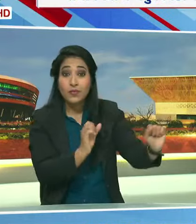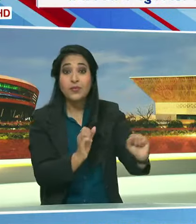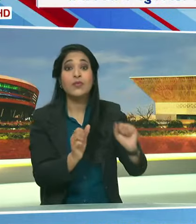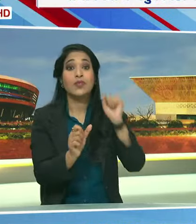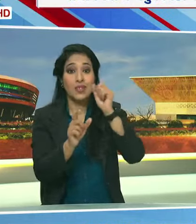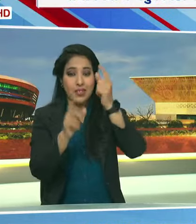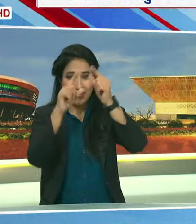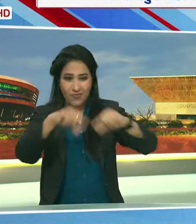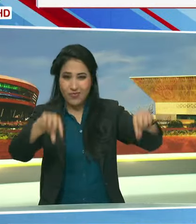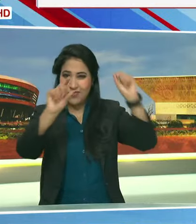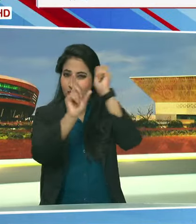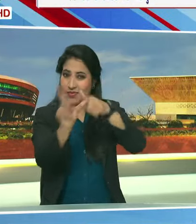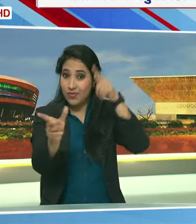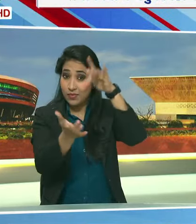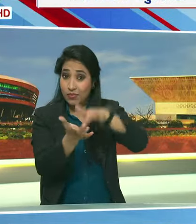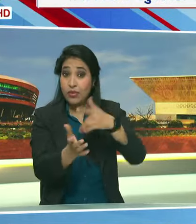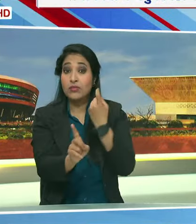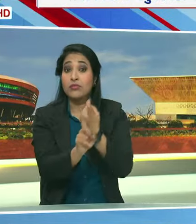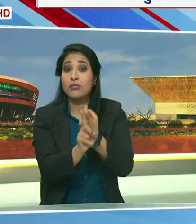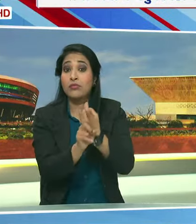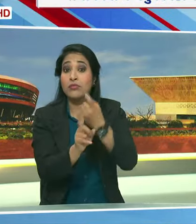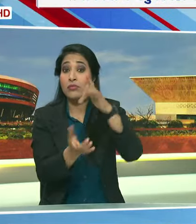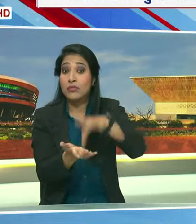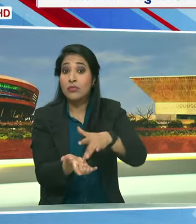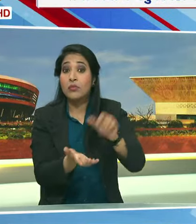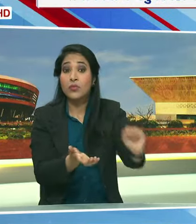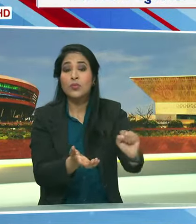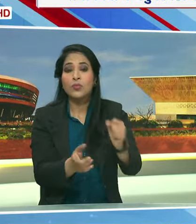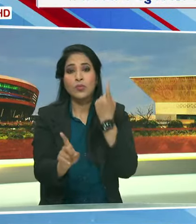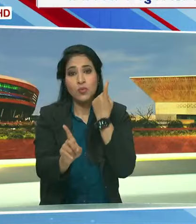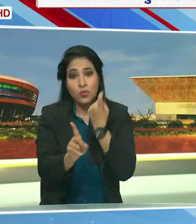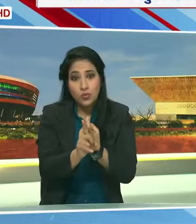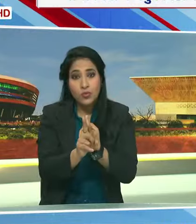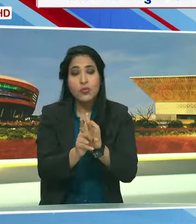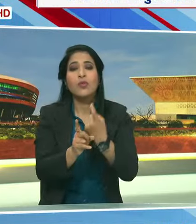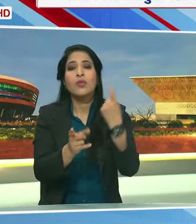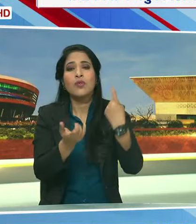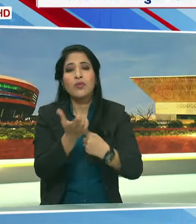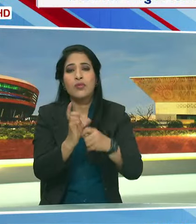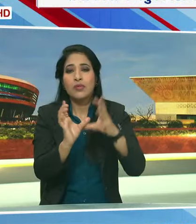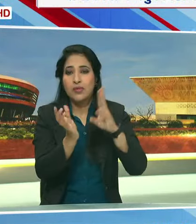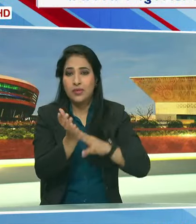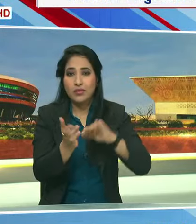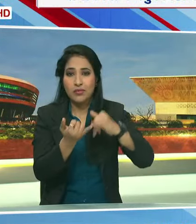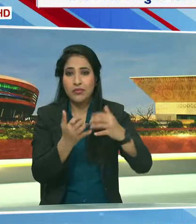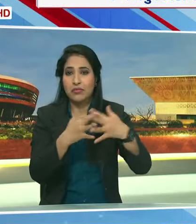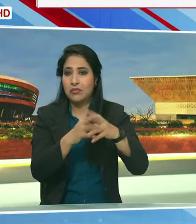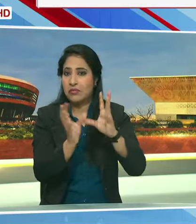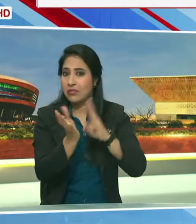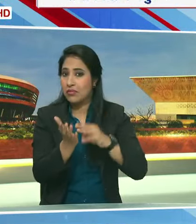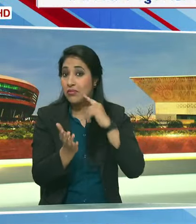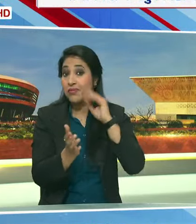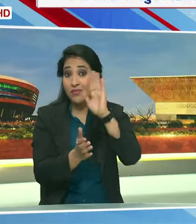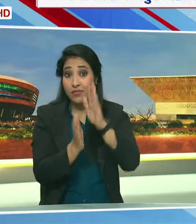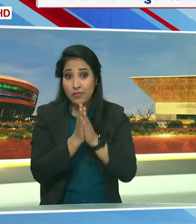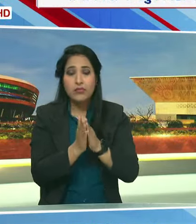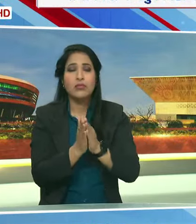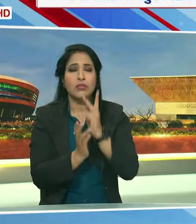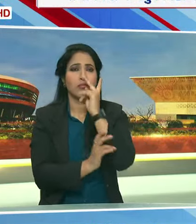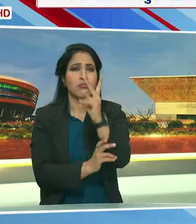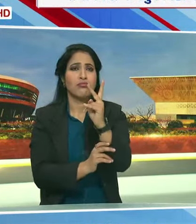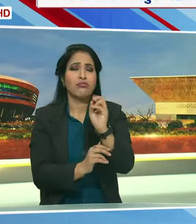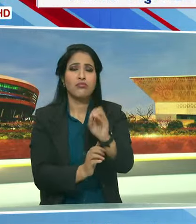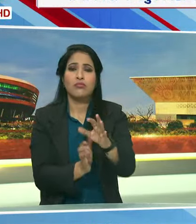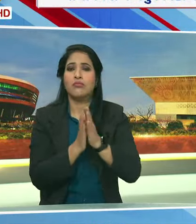मोदी ने धनुष कोडी में धनुष कोडी के कौंटडाराम स्वामी मंदिर में दर्शन पूजन किया